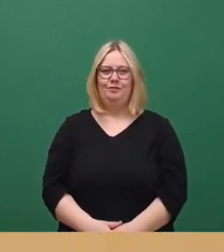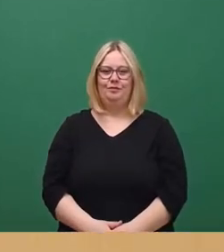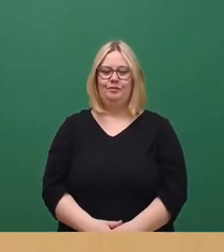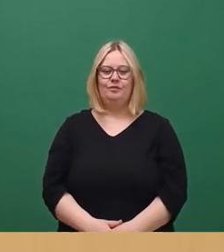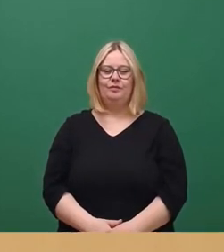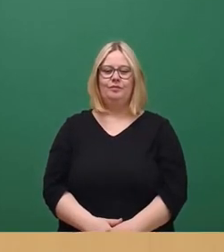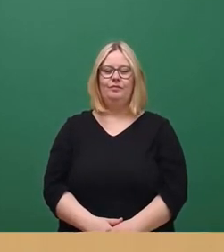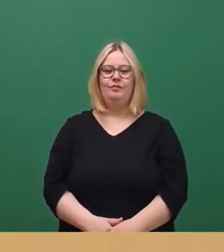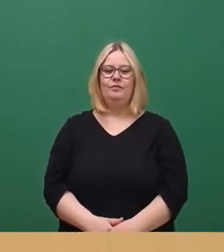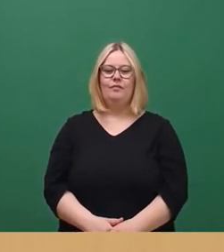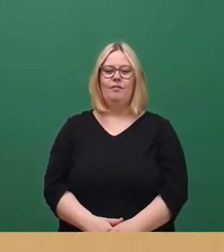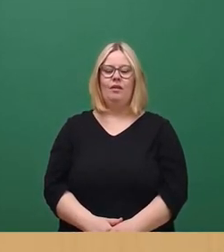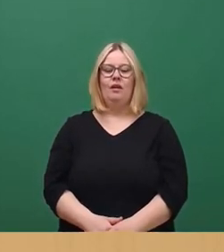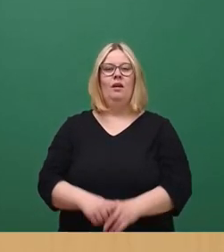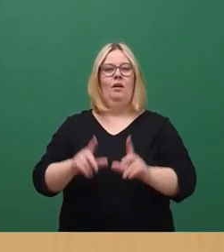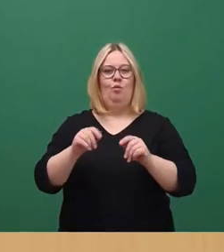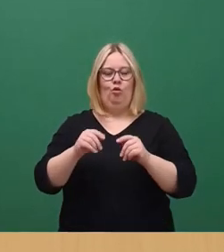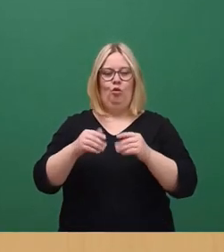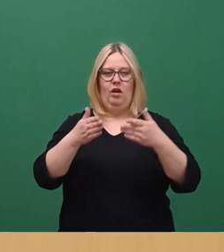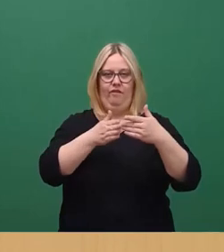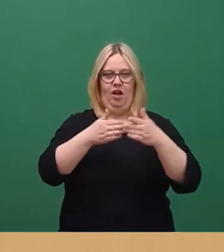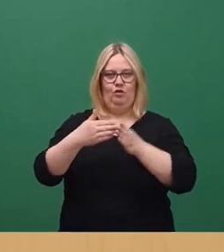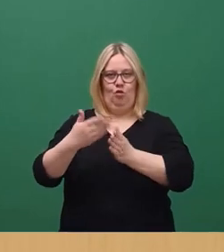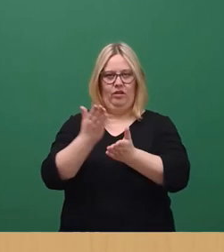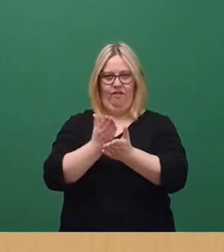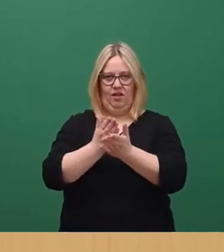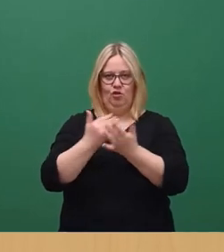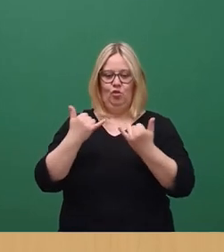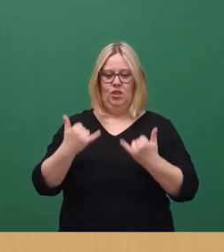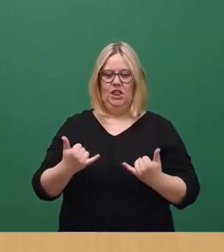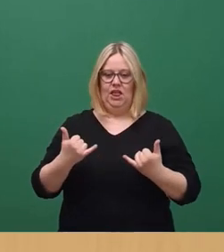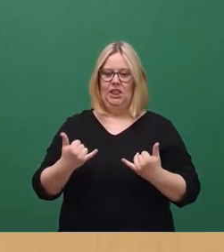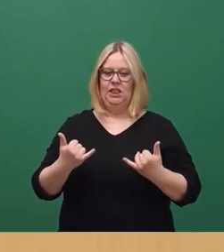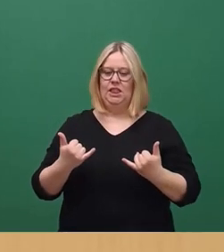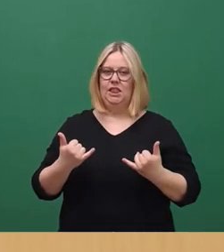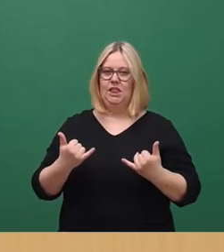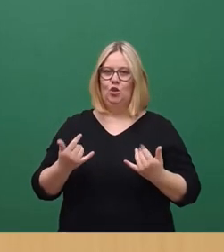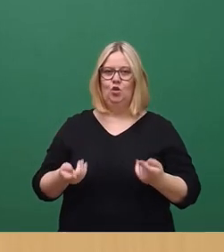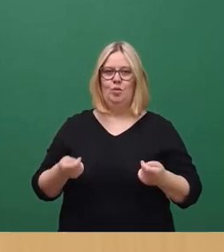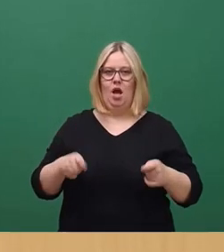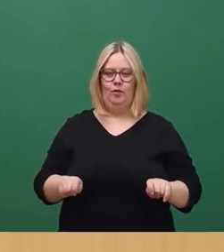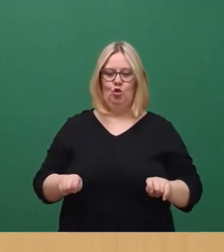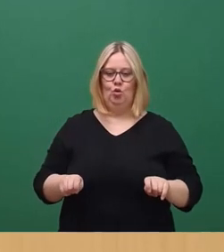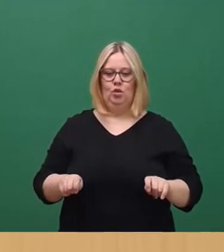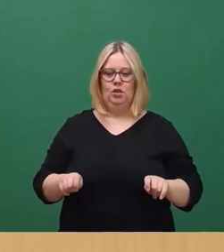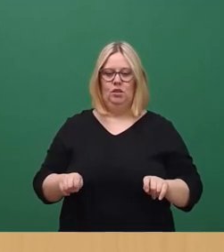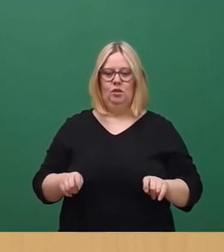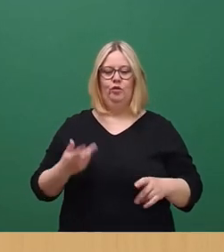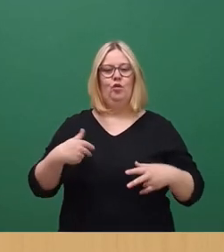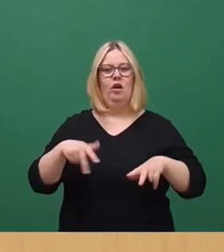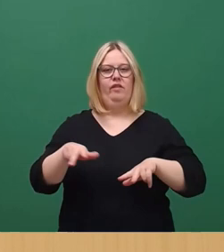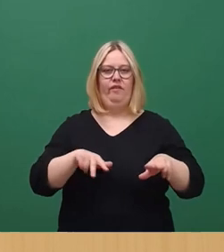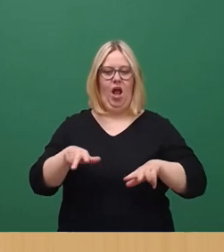So, damit sind wir durch die Fraktionsrunde durch und zum Abschluss noch kurz für die Verwaltung